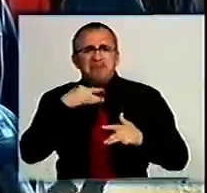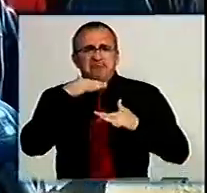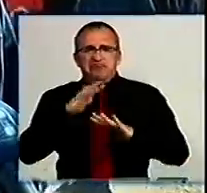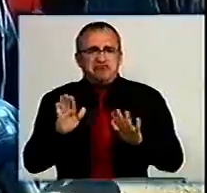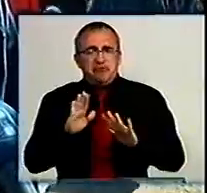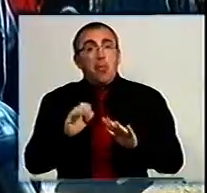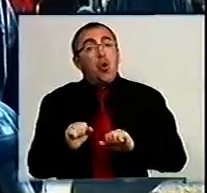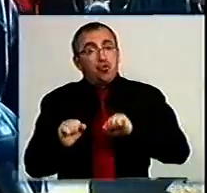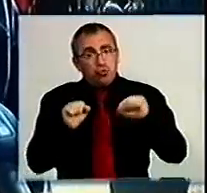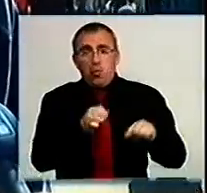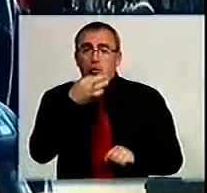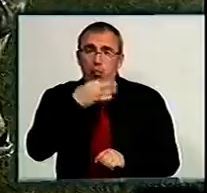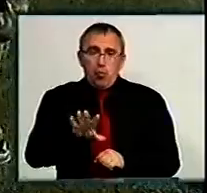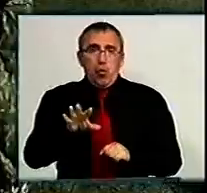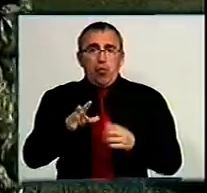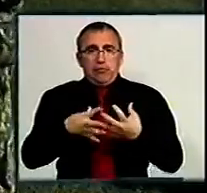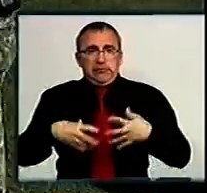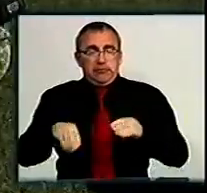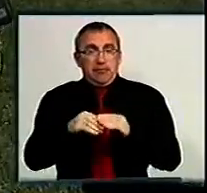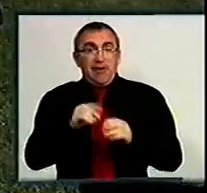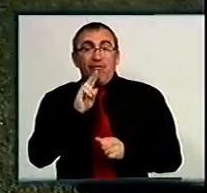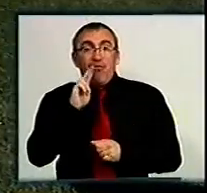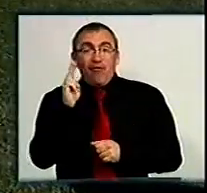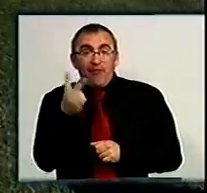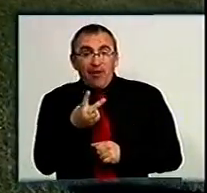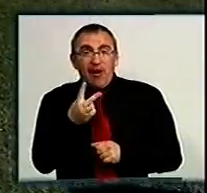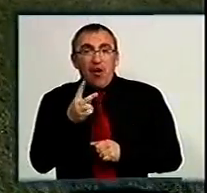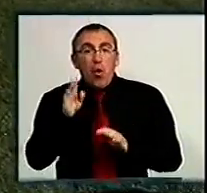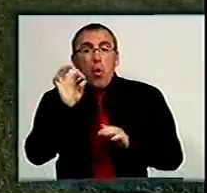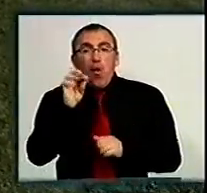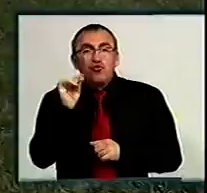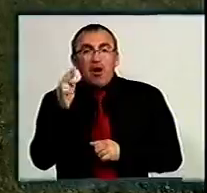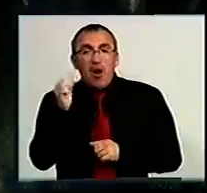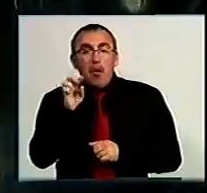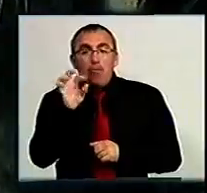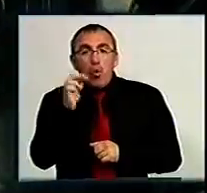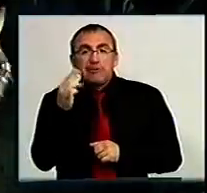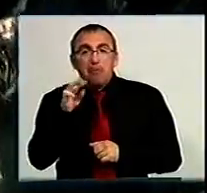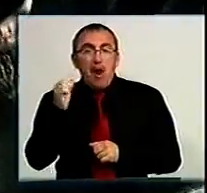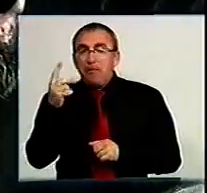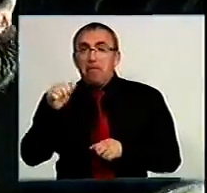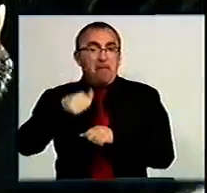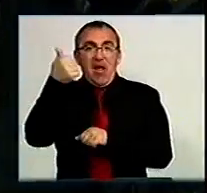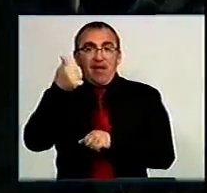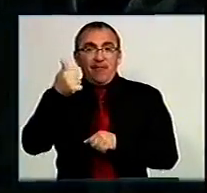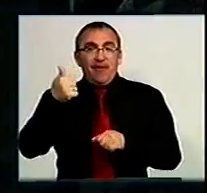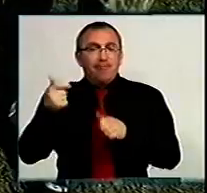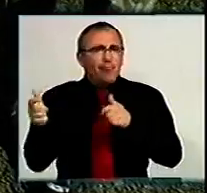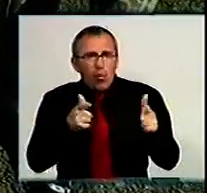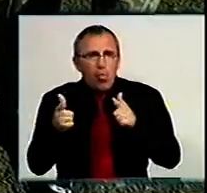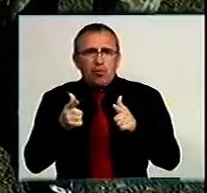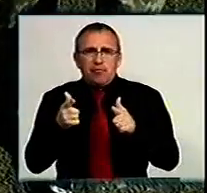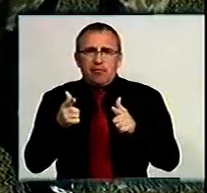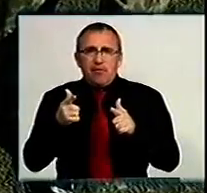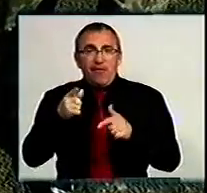Неагресивна, защитить будь члену сім'ї. А для дворічної піранеської вівчарки Боцмана ця виставка перша в житті. До неї готувалися ретельно.